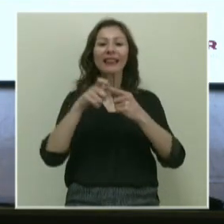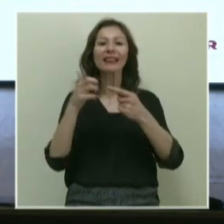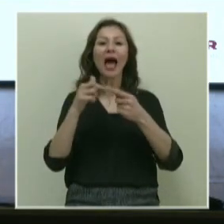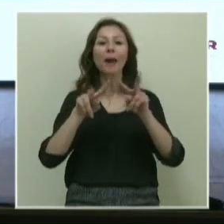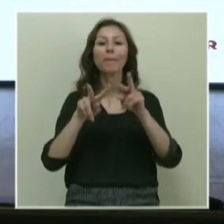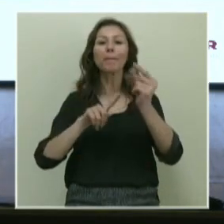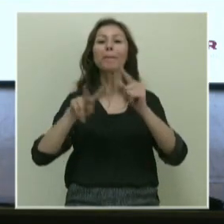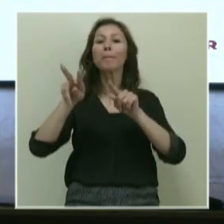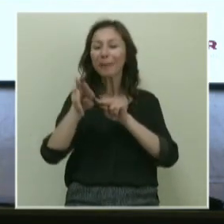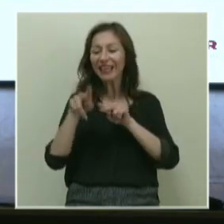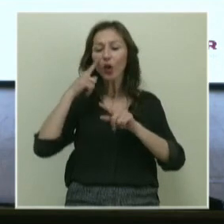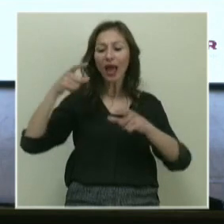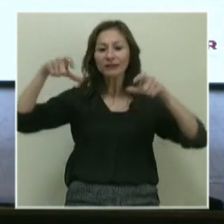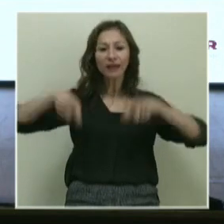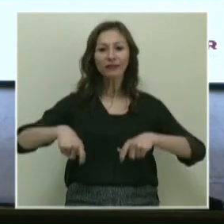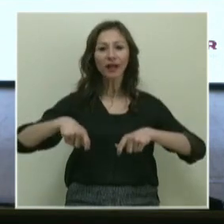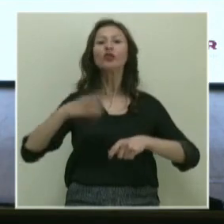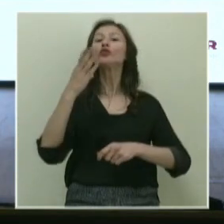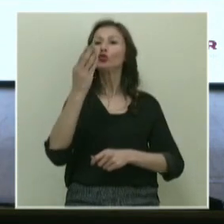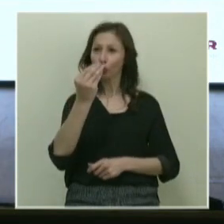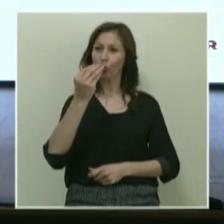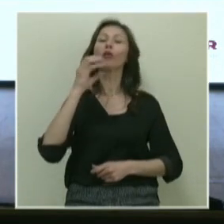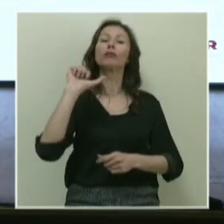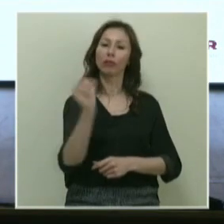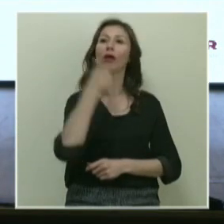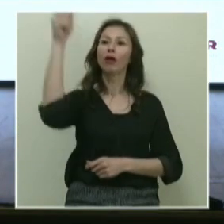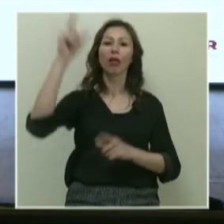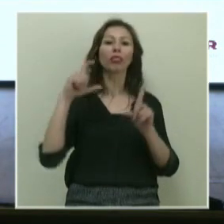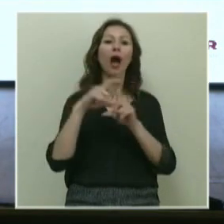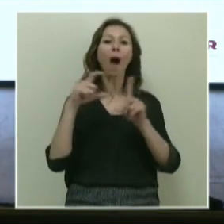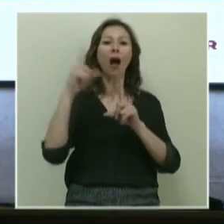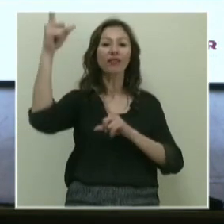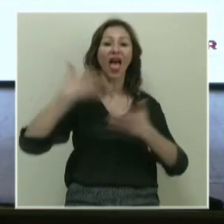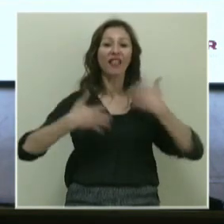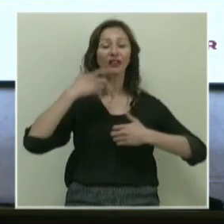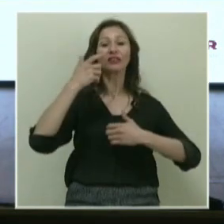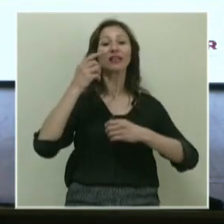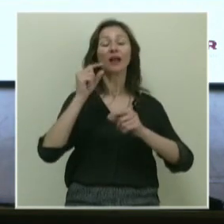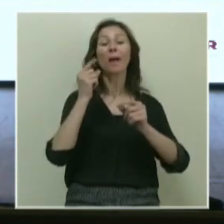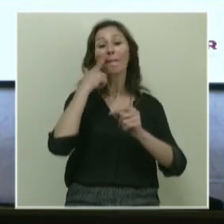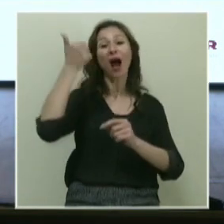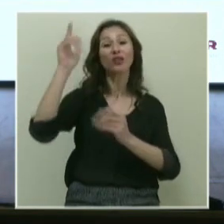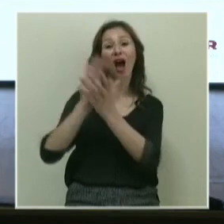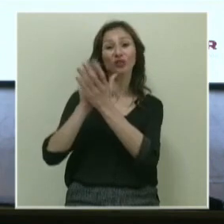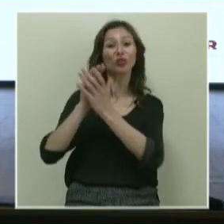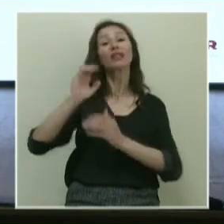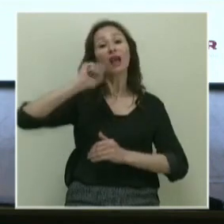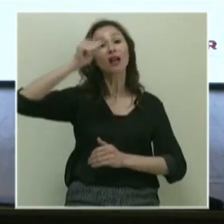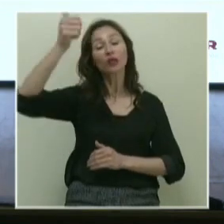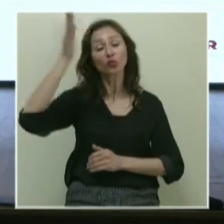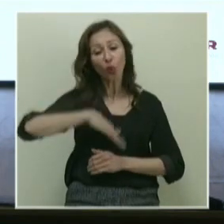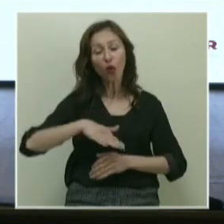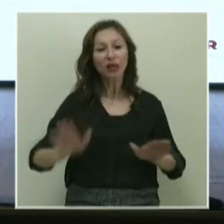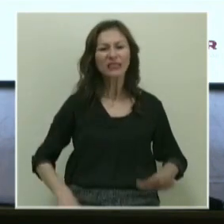kurmayı unutun. Çok başarılı damat enerji bakanınızı alkışlıyordunuz. Termik santral kurul diye yarın dizlerinizi döveceksiniz.